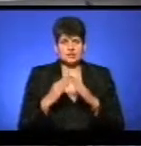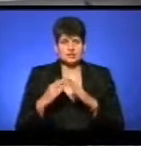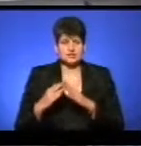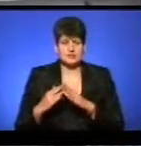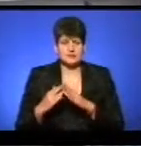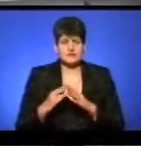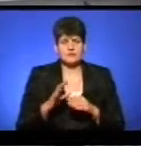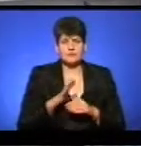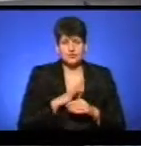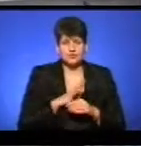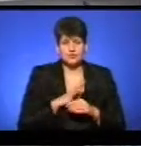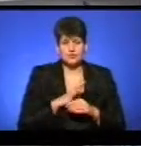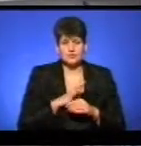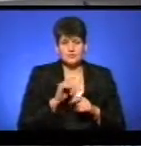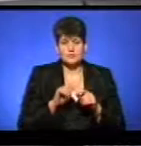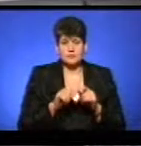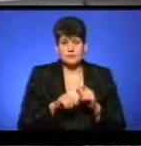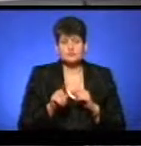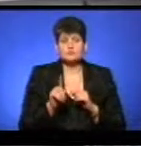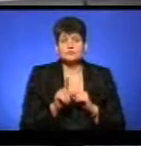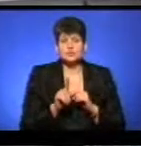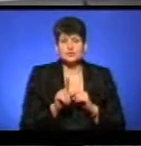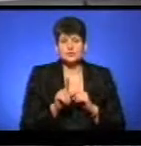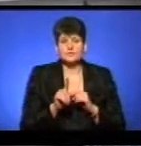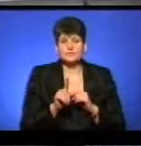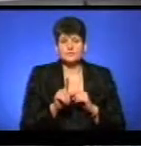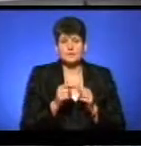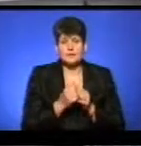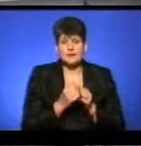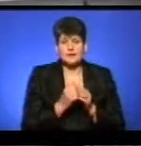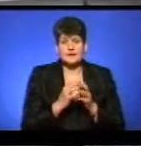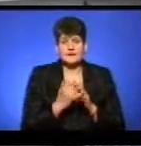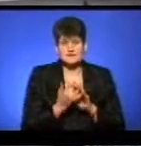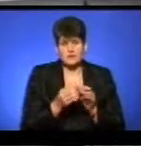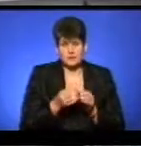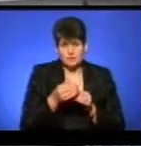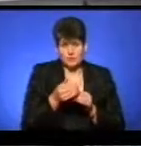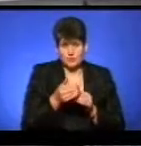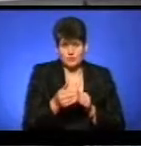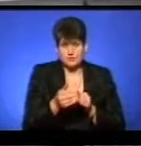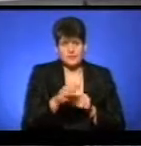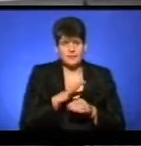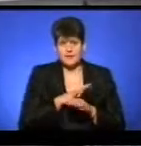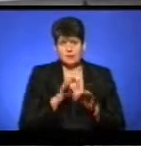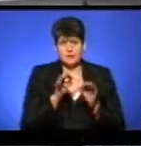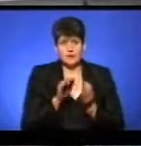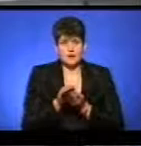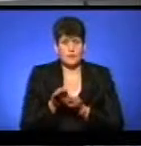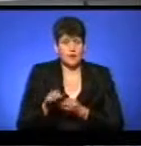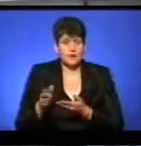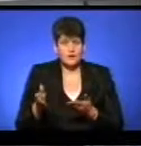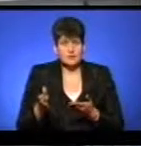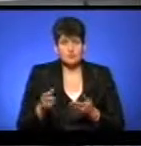досліджено, що біля села і поза його межами не було ніяких могил. Тому,